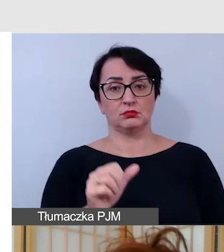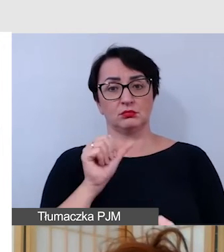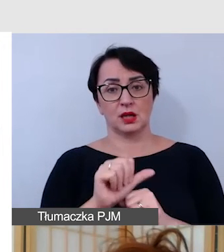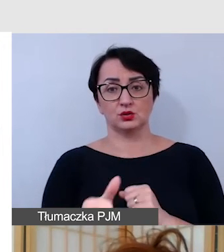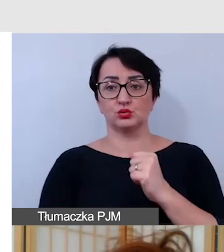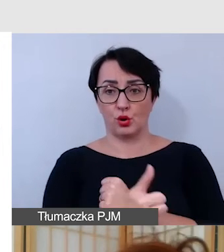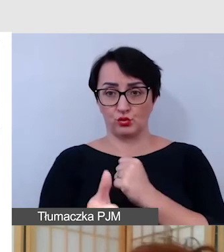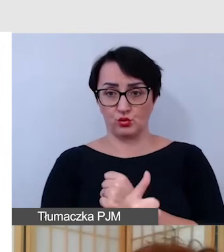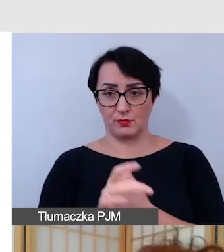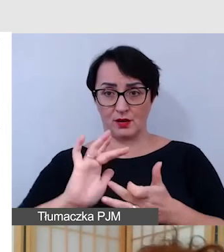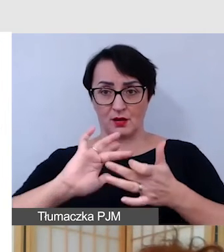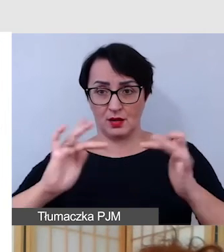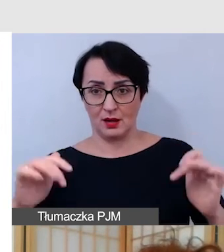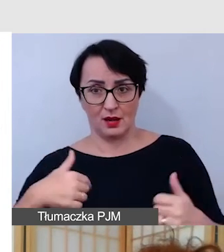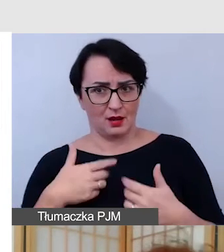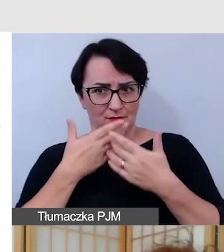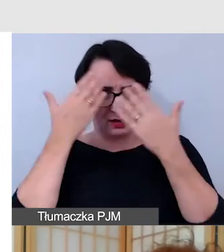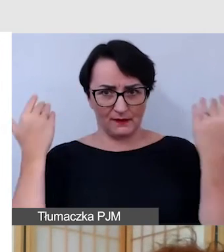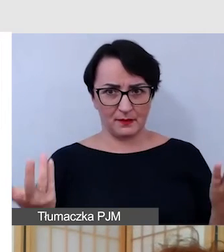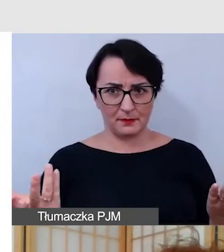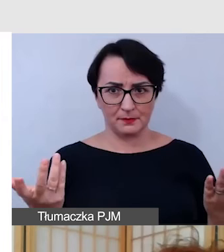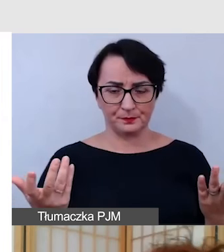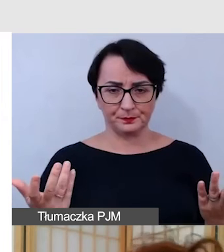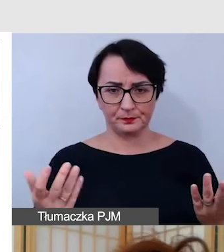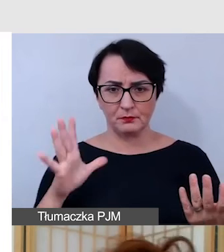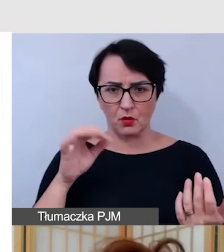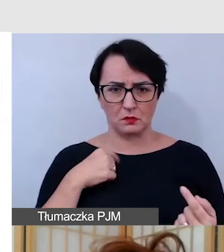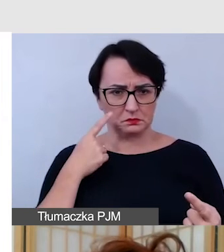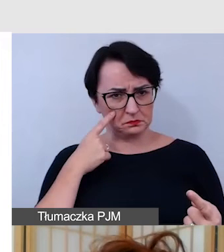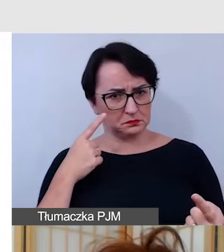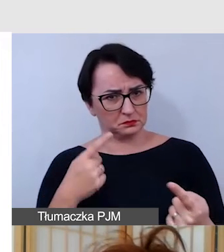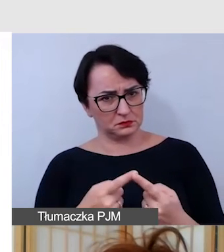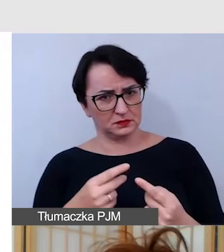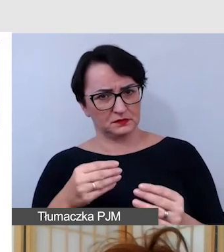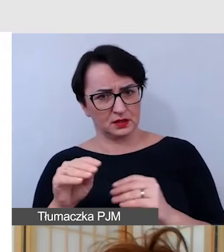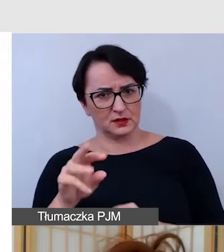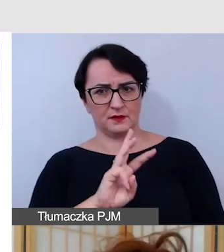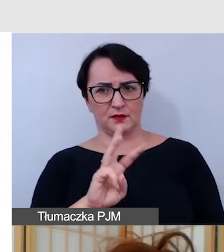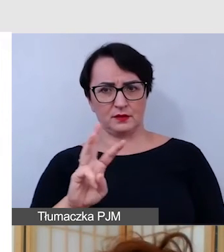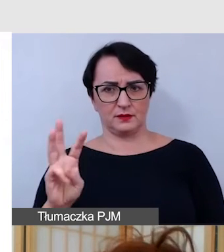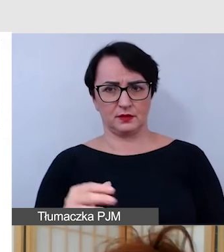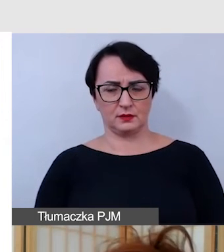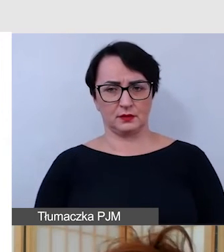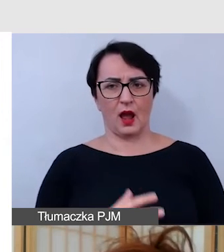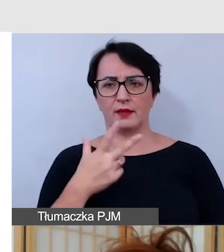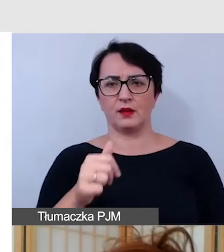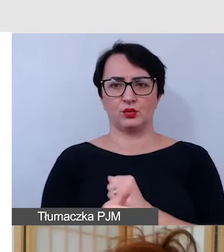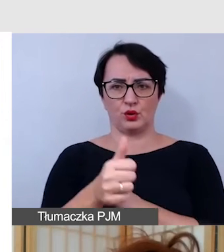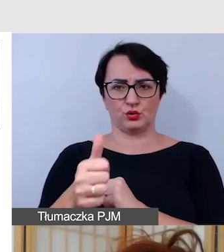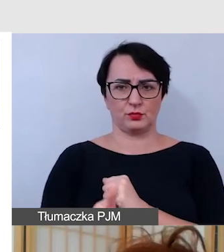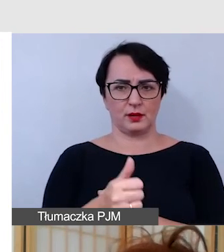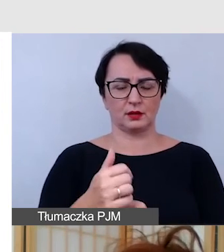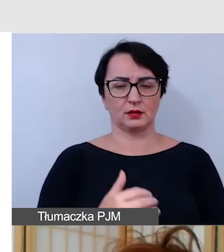dokumentu, to ja tego nie wiem, ponieważ on mi się bardziej kojarzy z odnośnikiem do strony, a nie do dokumentu.